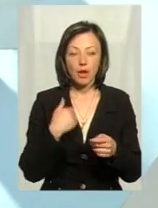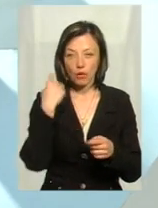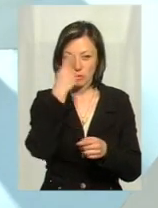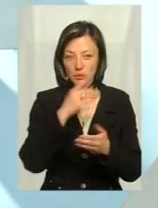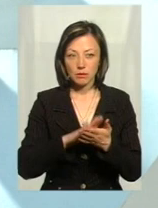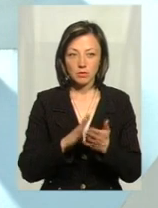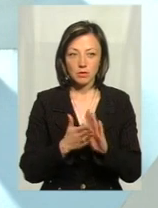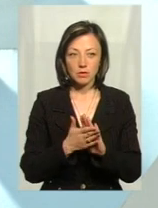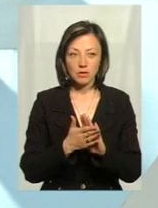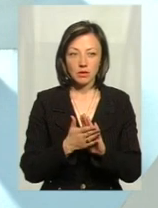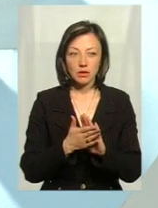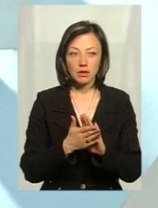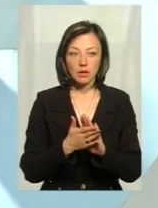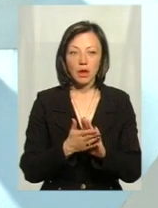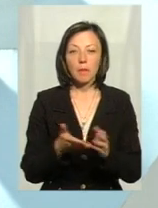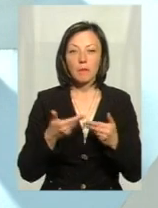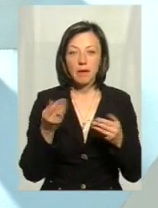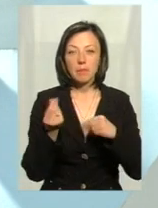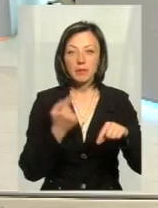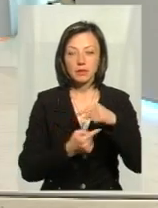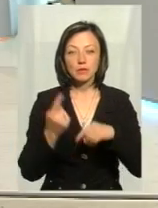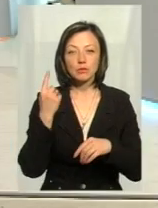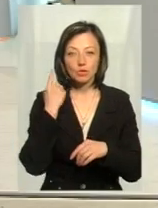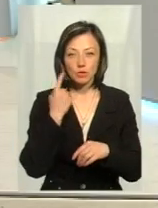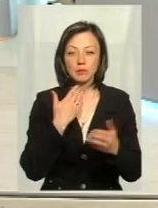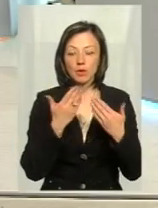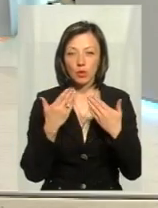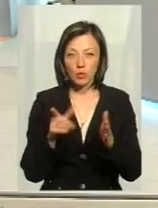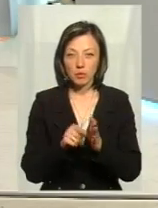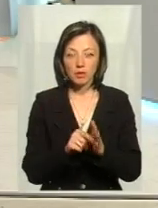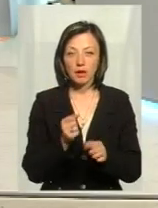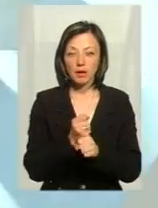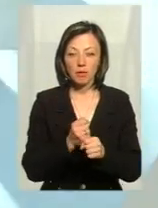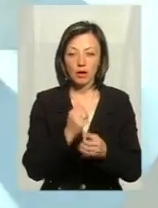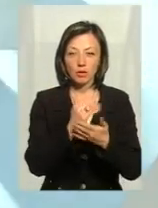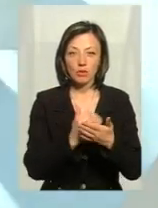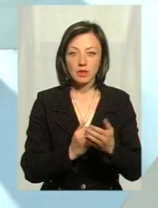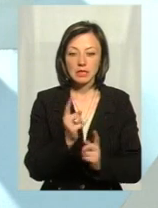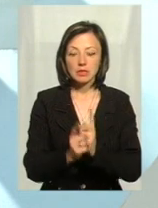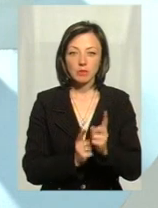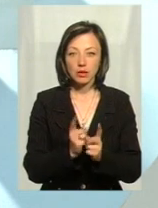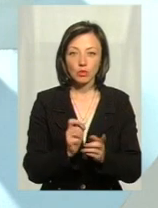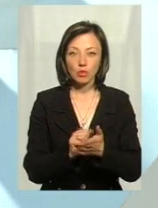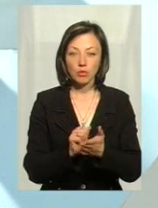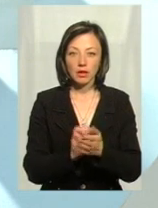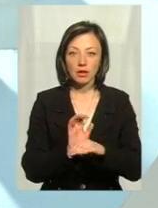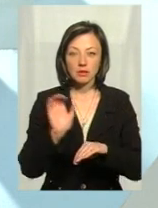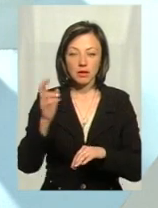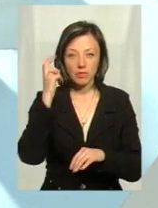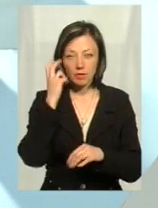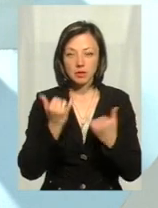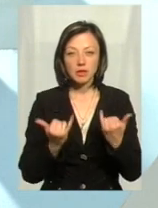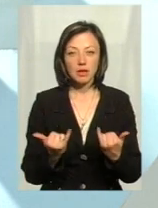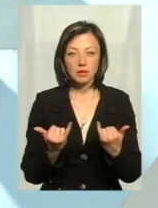позиція, ми бізнащуємо в даному випадку тексту. Ми спілкуємося, напрацьовуємо, зміни до нормативних документів надсилаємо на Київ.